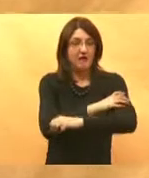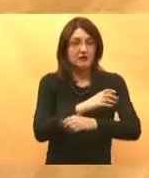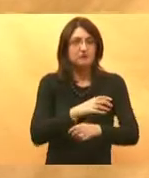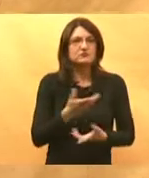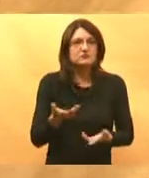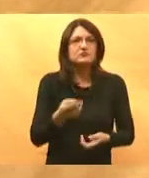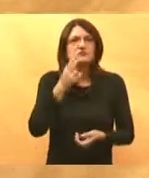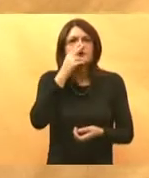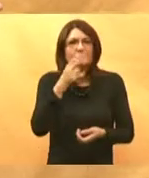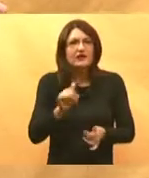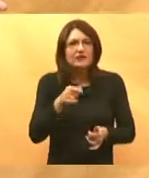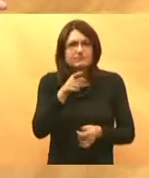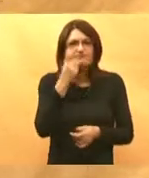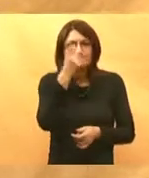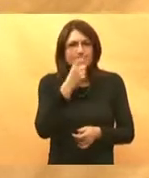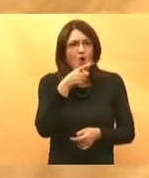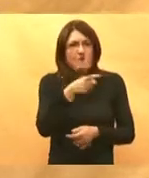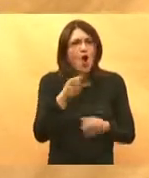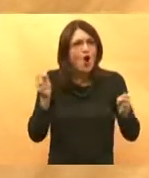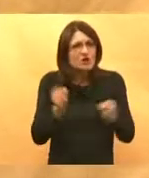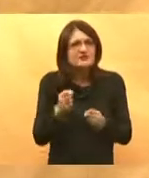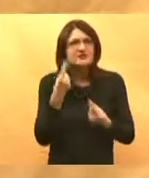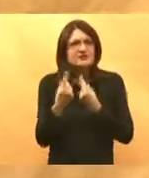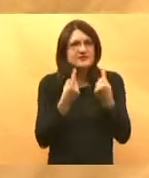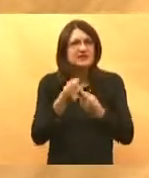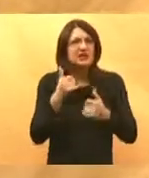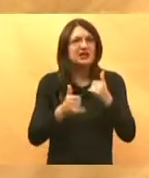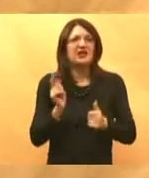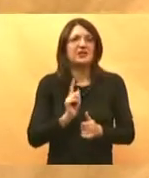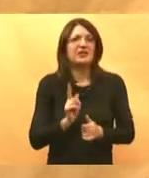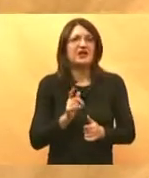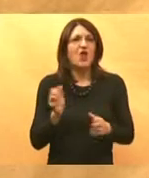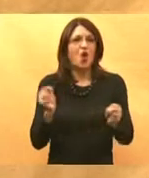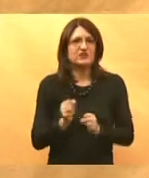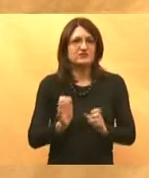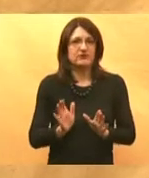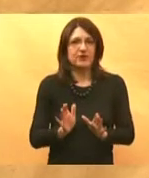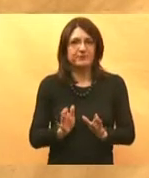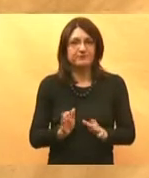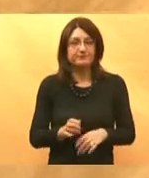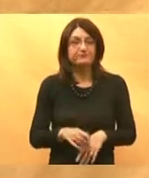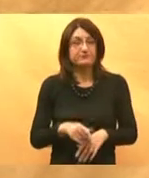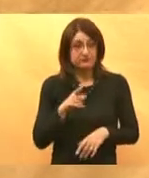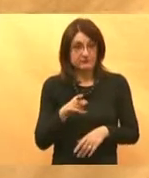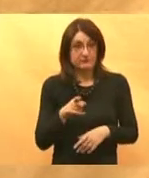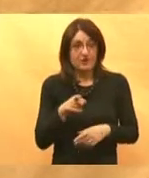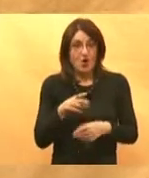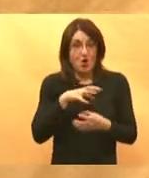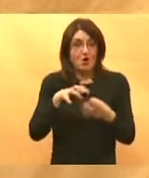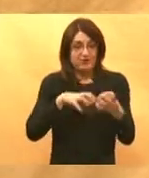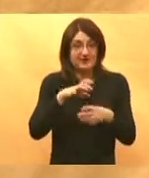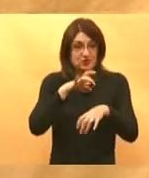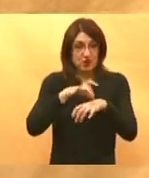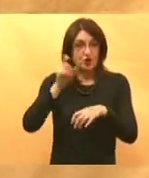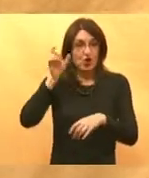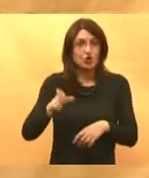tu postoji nekakva sumnja na neko ozbiljnije izbivanje ili ne e sad ono što je biti funkcije u stvari obiteljskog lječnika